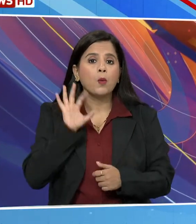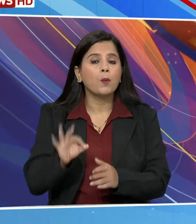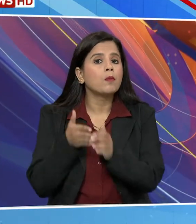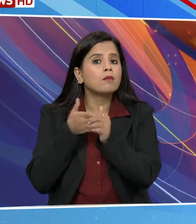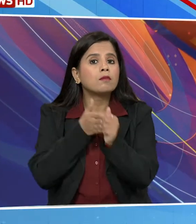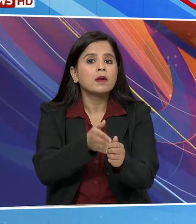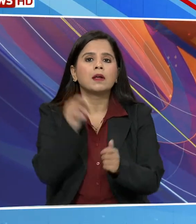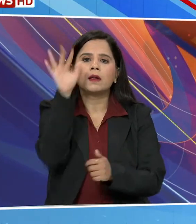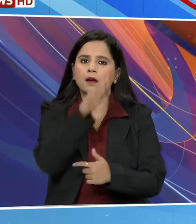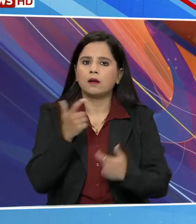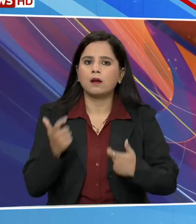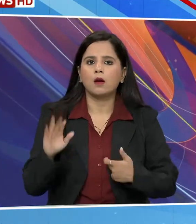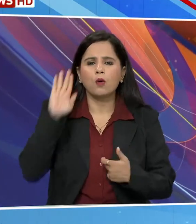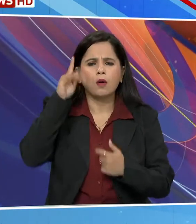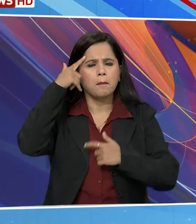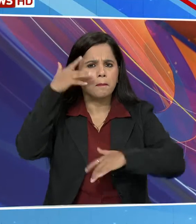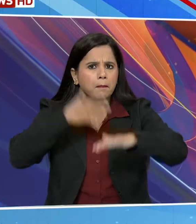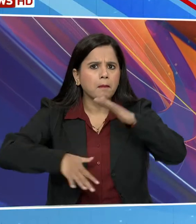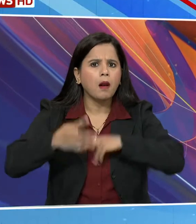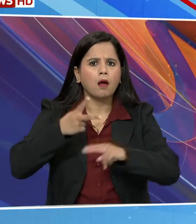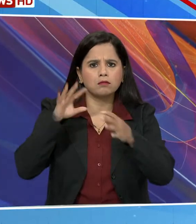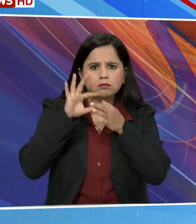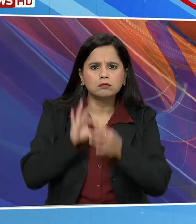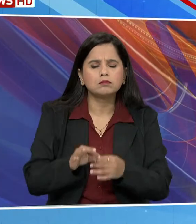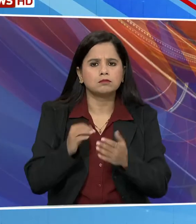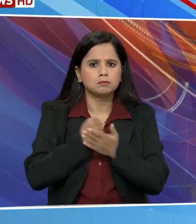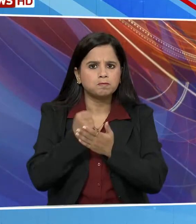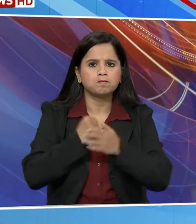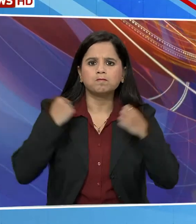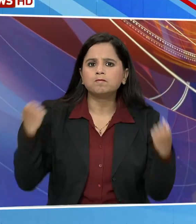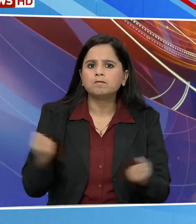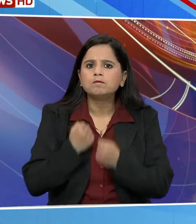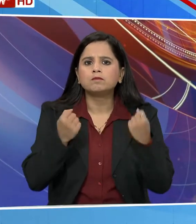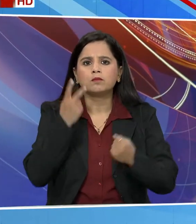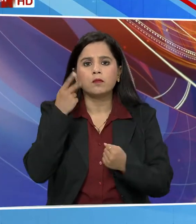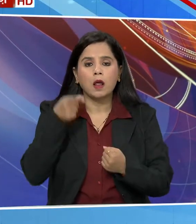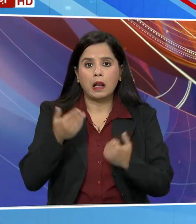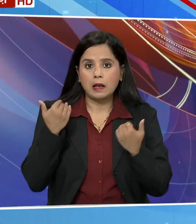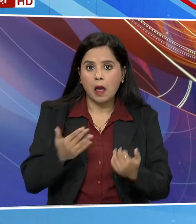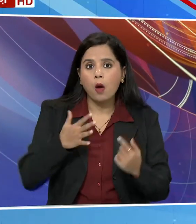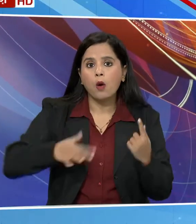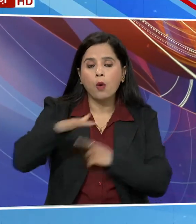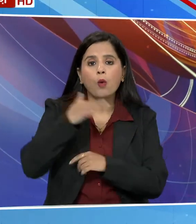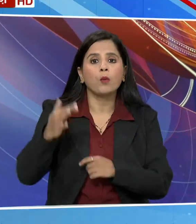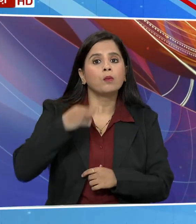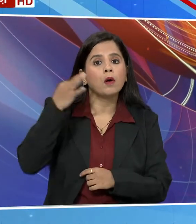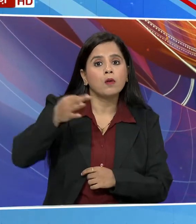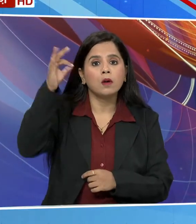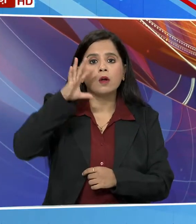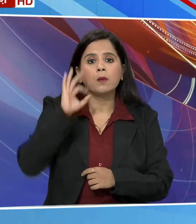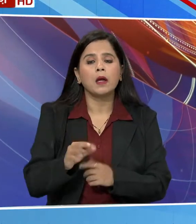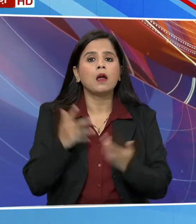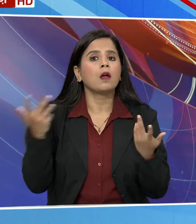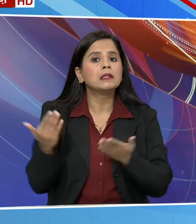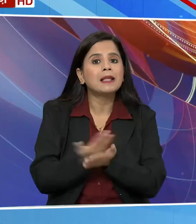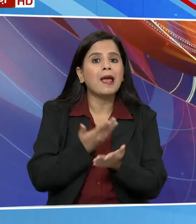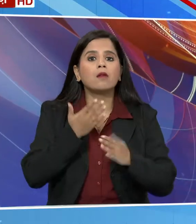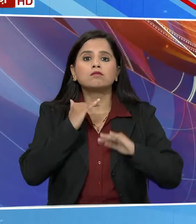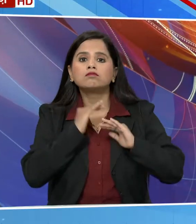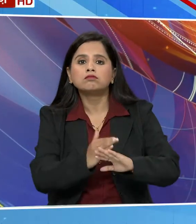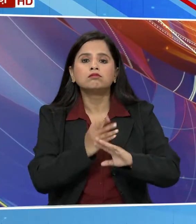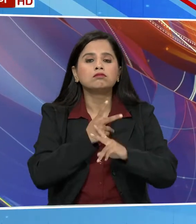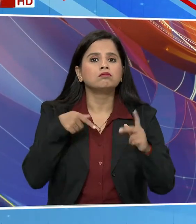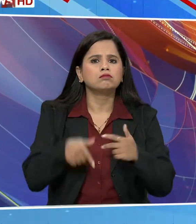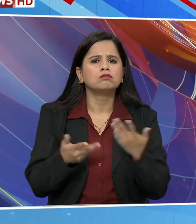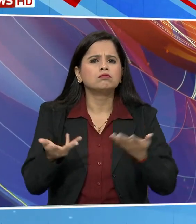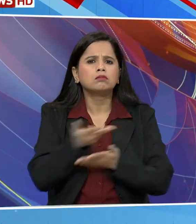बारतीय सेना की रननीतियों से संबंधित तयारियों की समिक्षा क्या तिरिक्त वर्तमान और भविश्य की सुरक्षा गतिविधियों के बारे में विचार